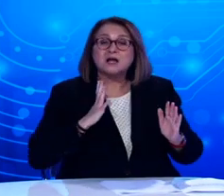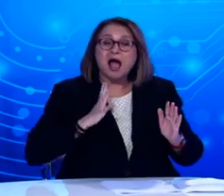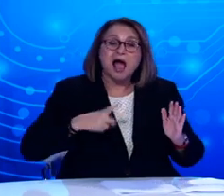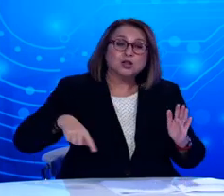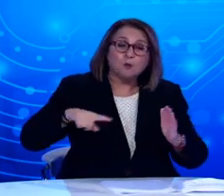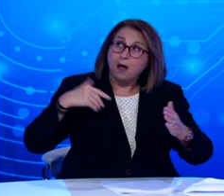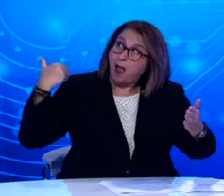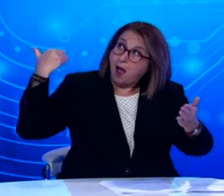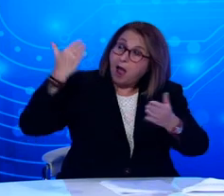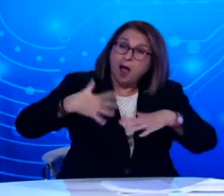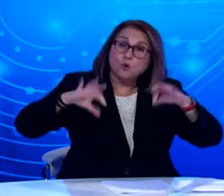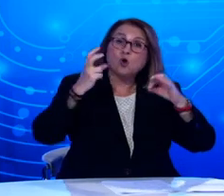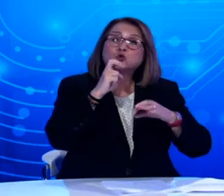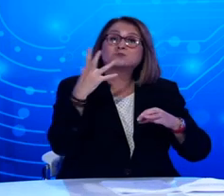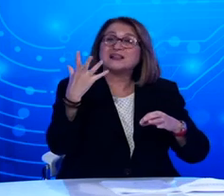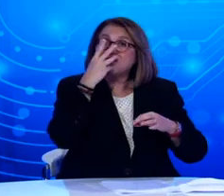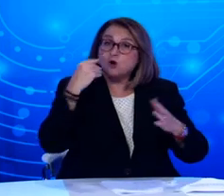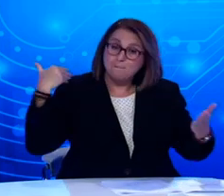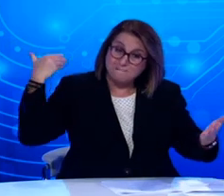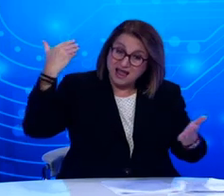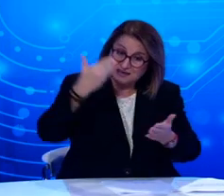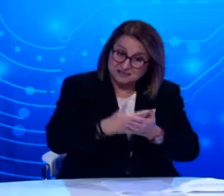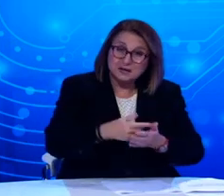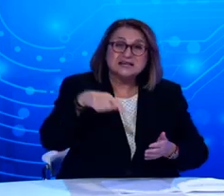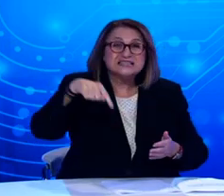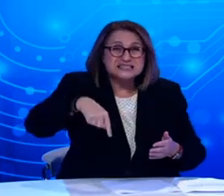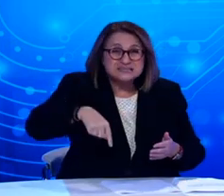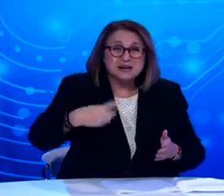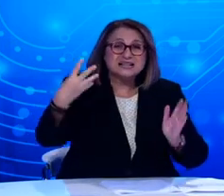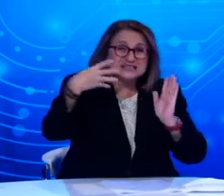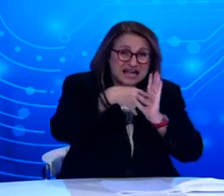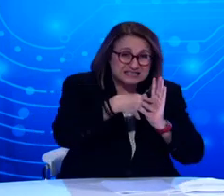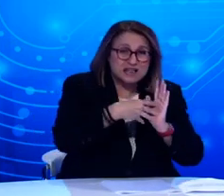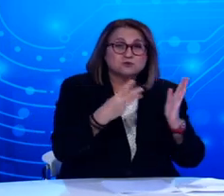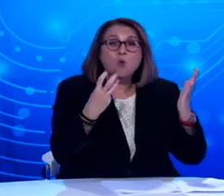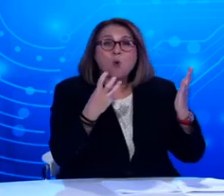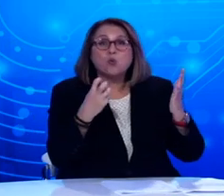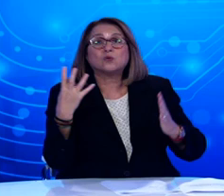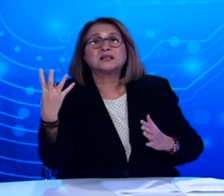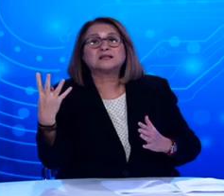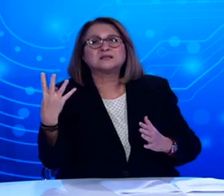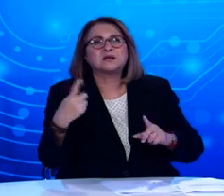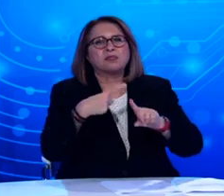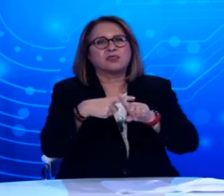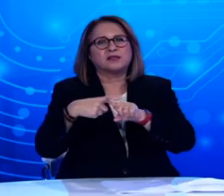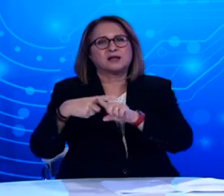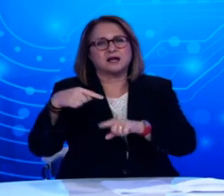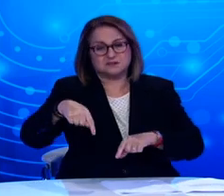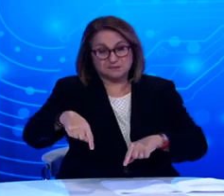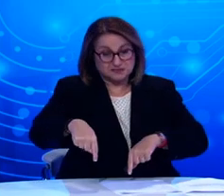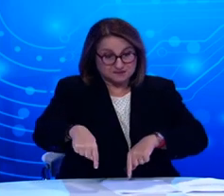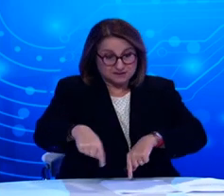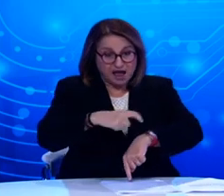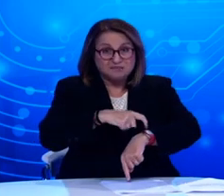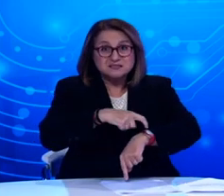πανδημίας, από τις 25 Φεβρουαρίου, σήμερα έχουμε 4.084 ενεργά κρούσματα θετικά στον ιό. Αυτή τη στιγμή,